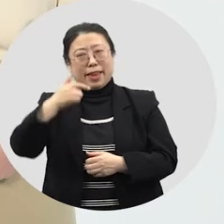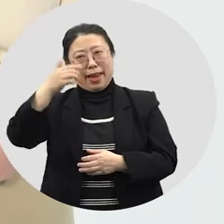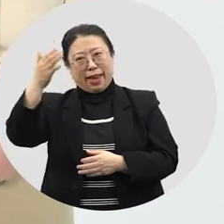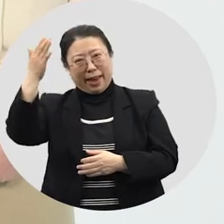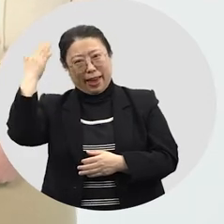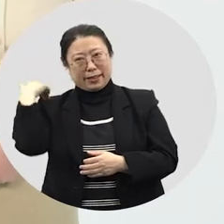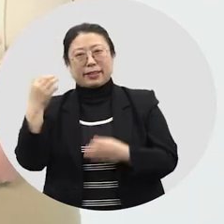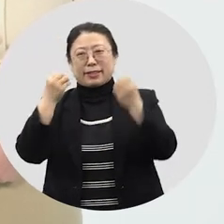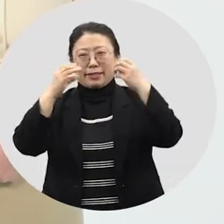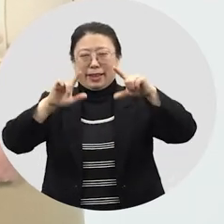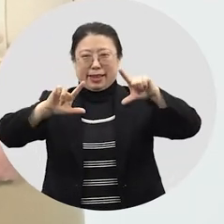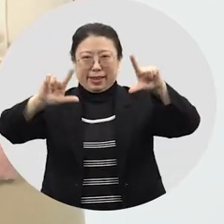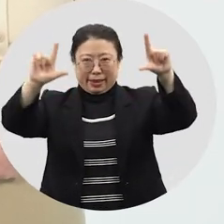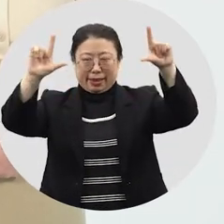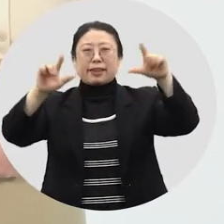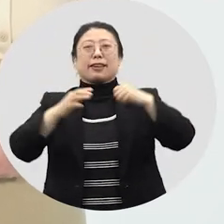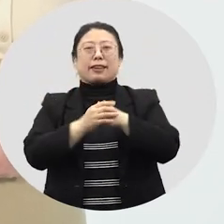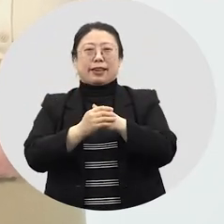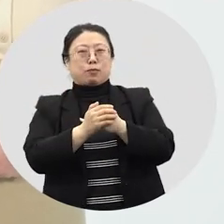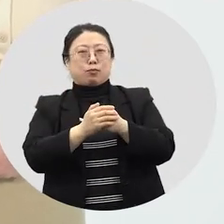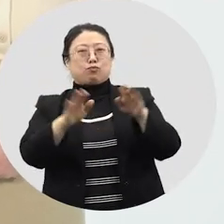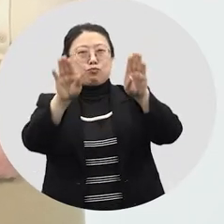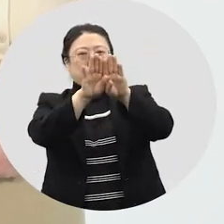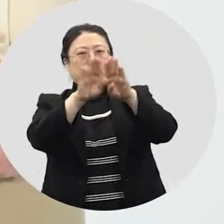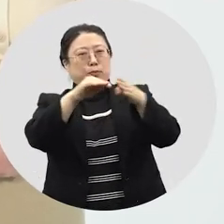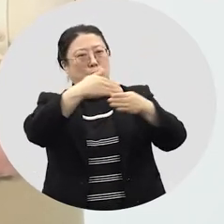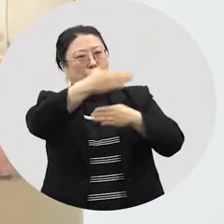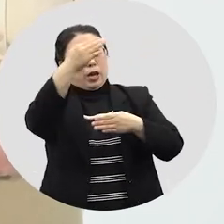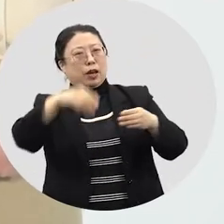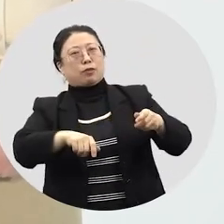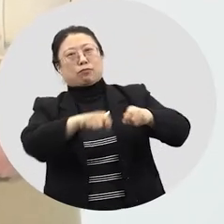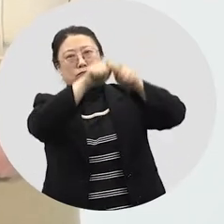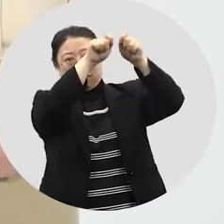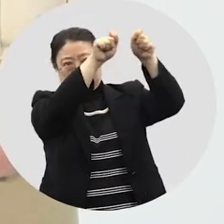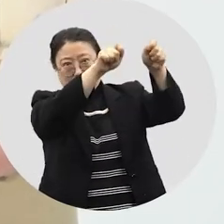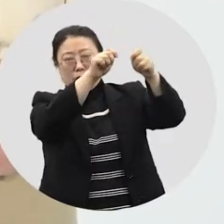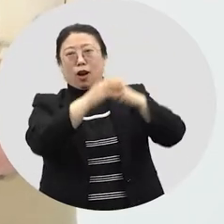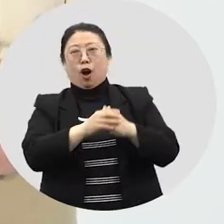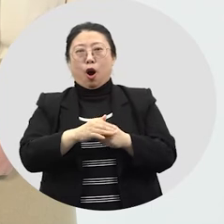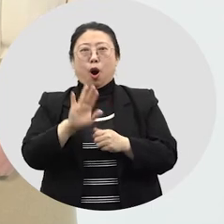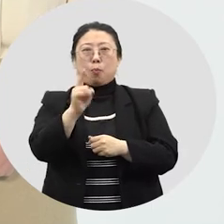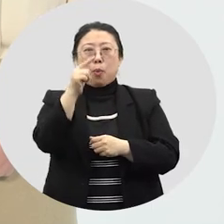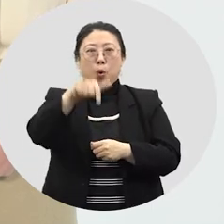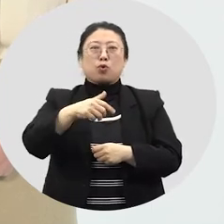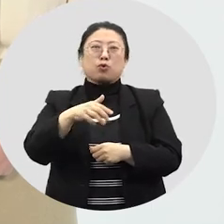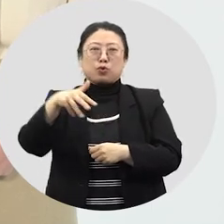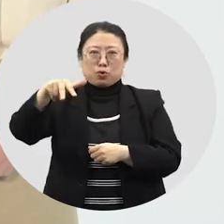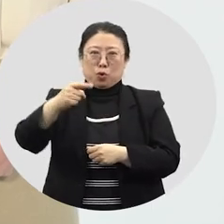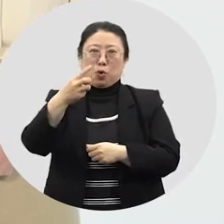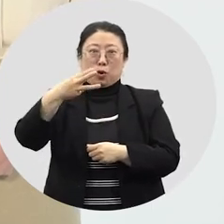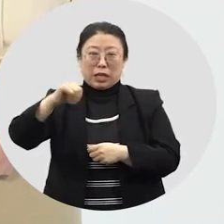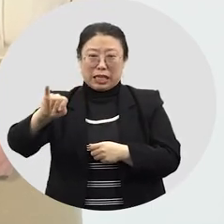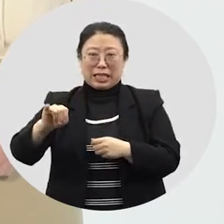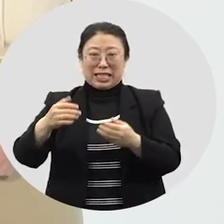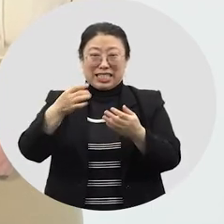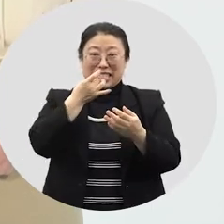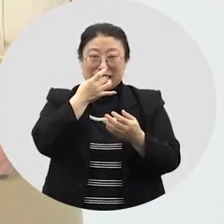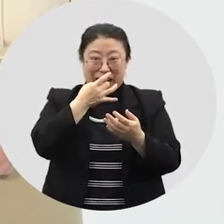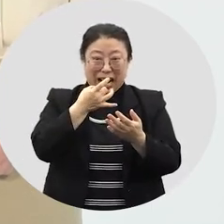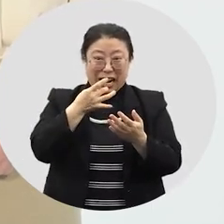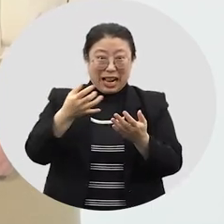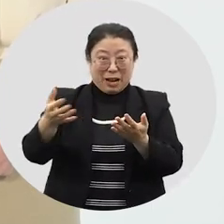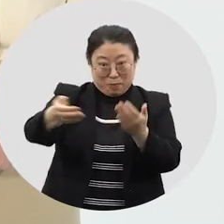옛날에는 새해 아침에 문이나 벽에 복조리를 걸어두었거든요. 조리는 옛날에 쌀을